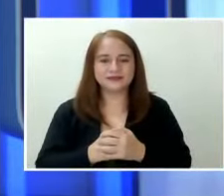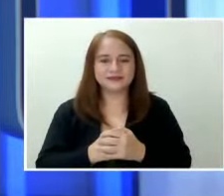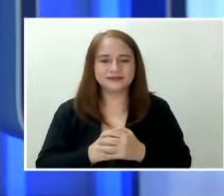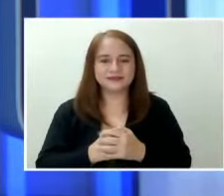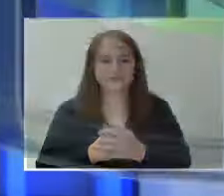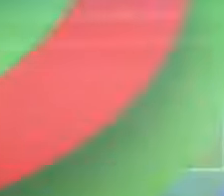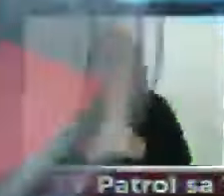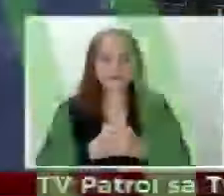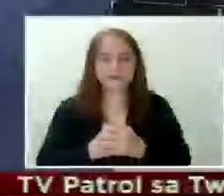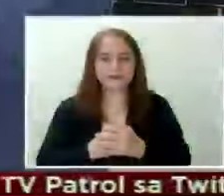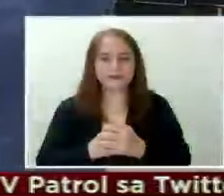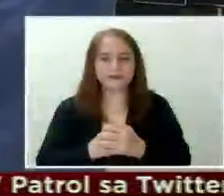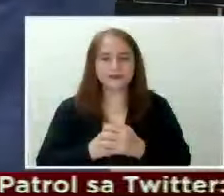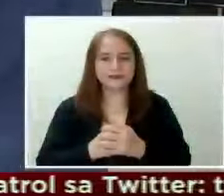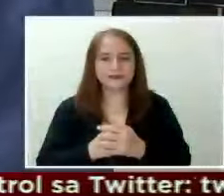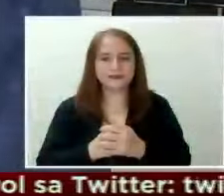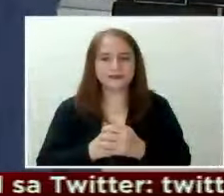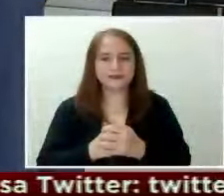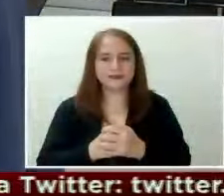Chico.